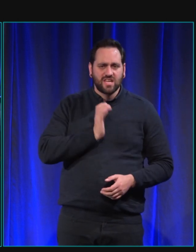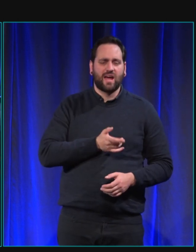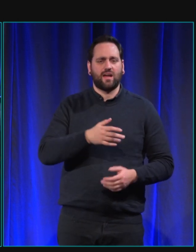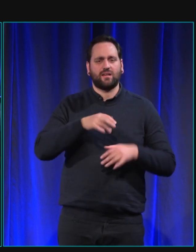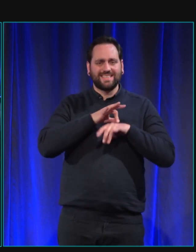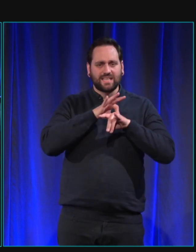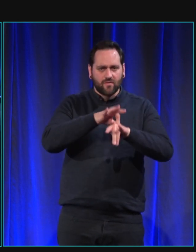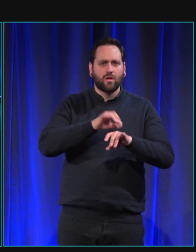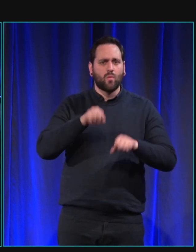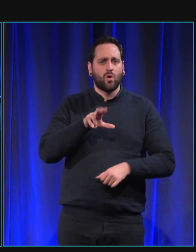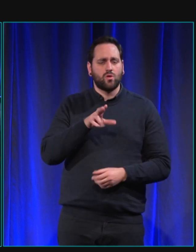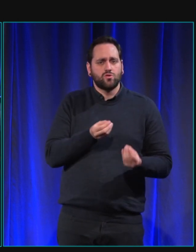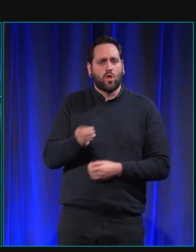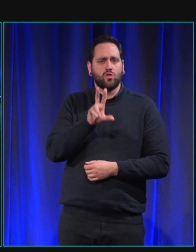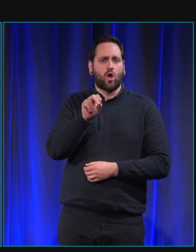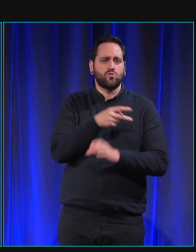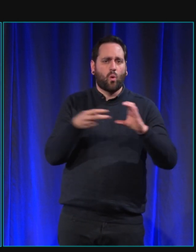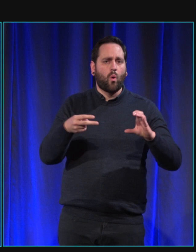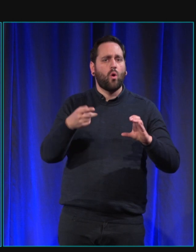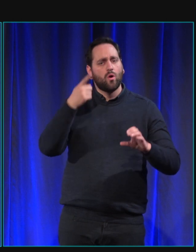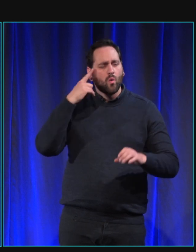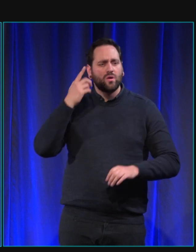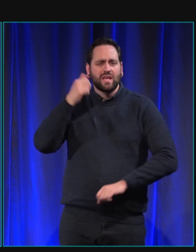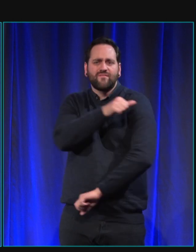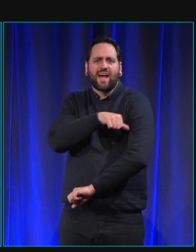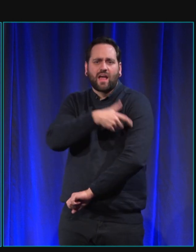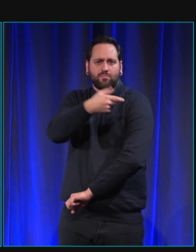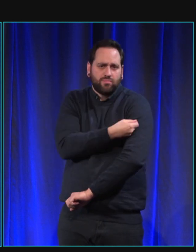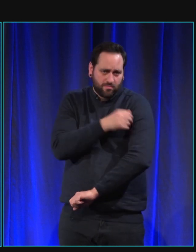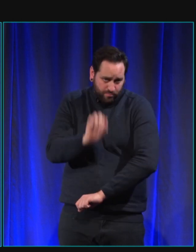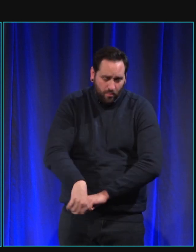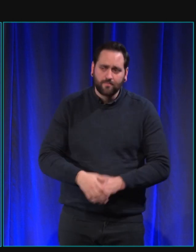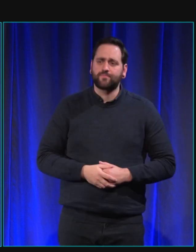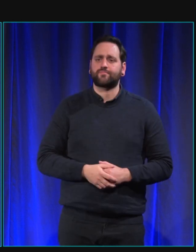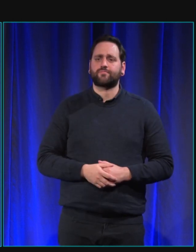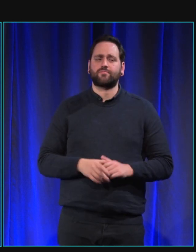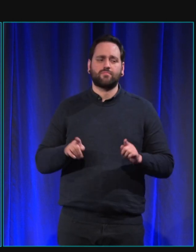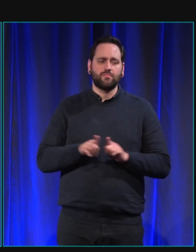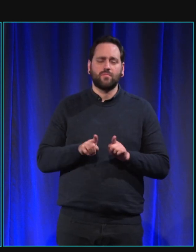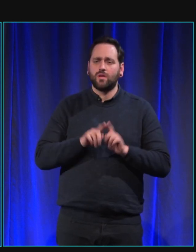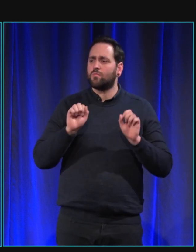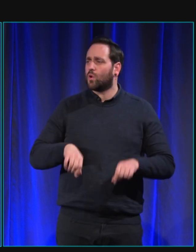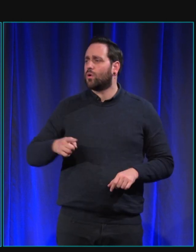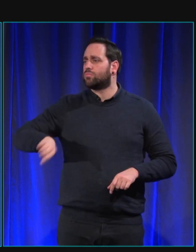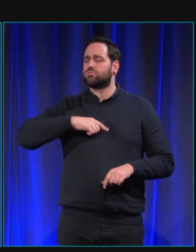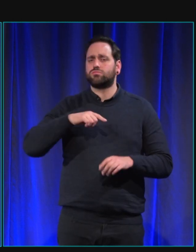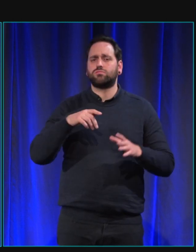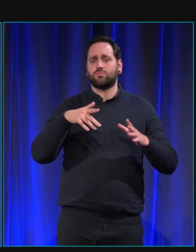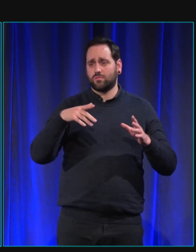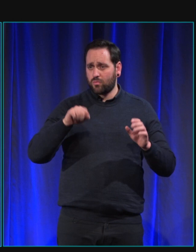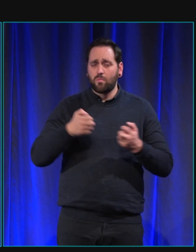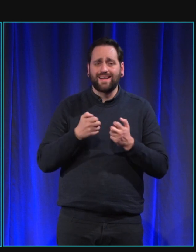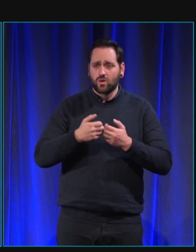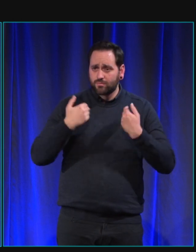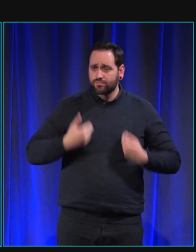chien mais vous pouvez aussi devenir bien sûr famille d'accueil j'imagine que vous les recherchez je ne sais pas si vous les trouvez facilement vous pouvez devenir famille de